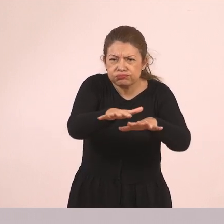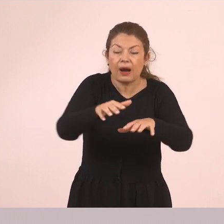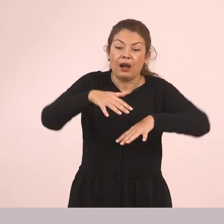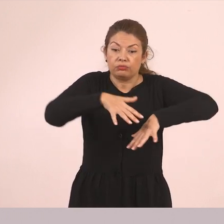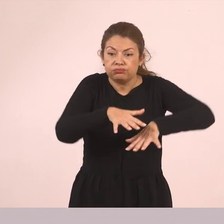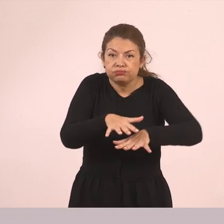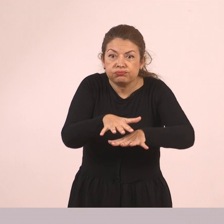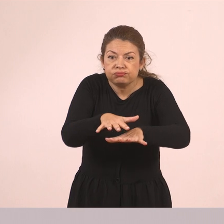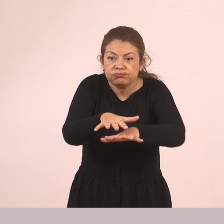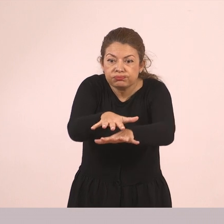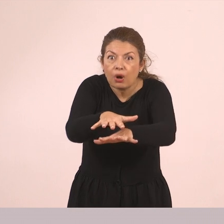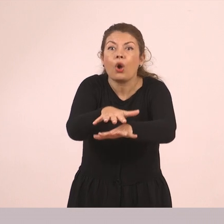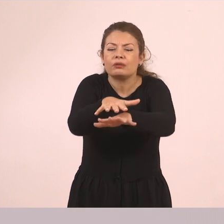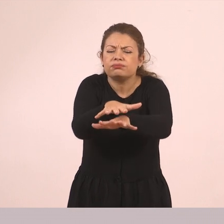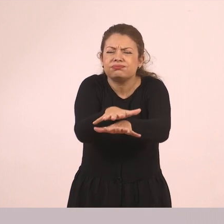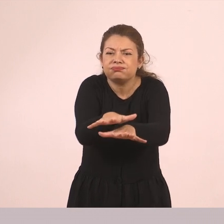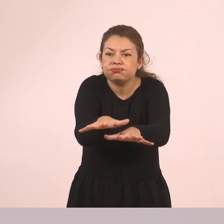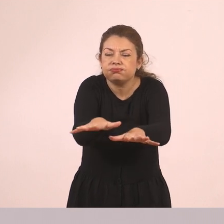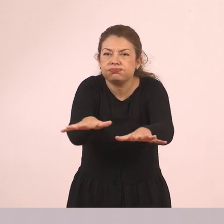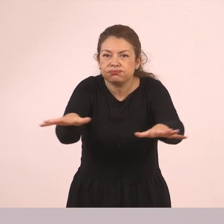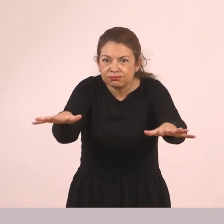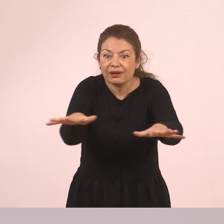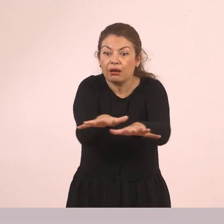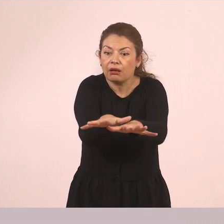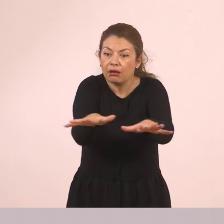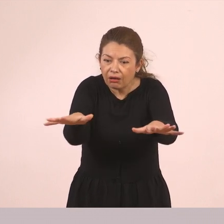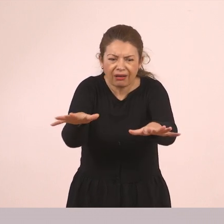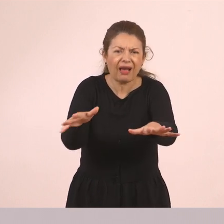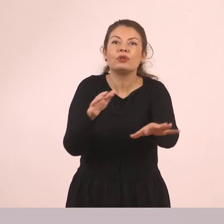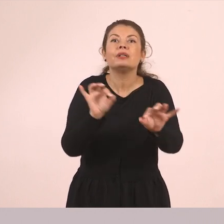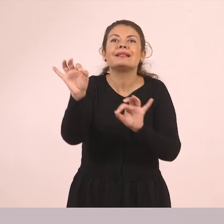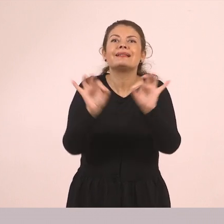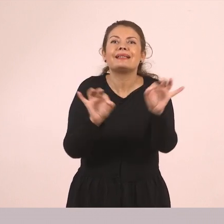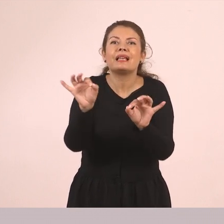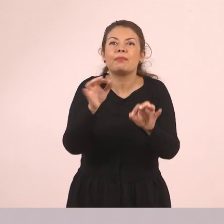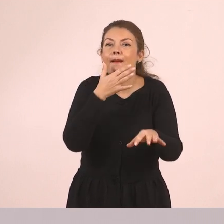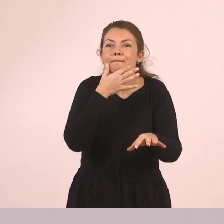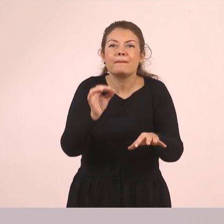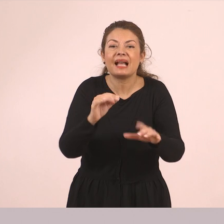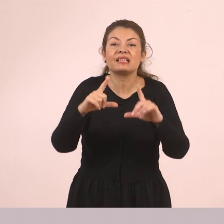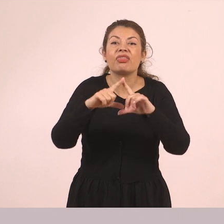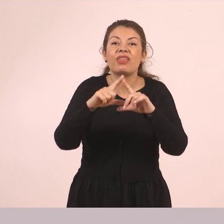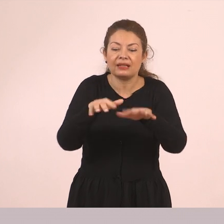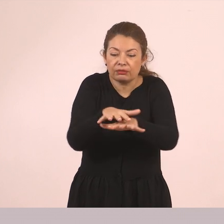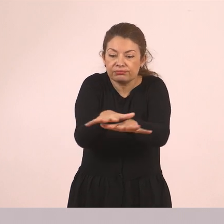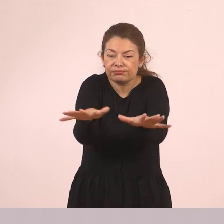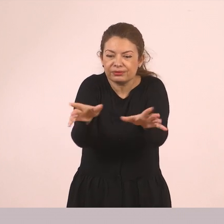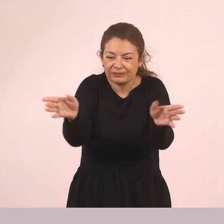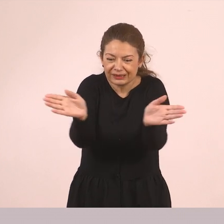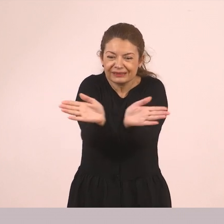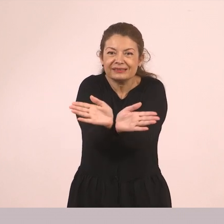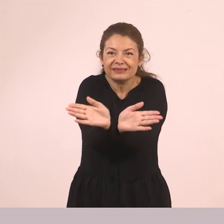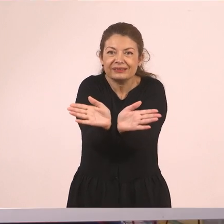στενότερα σημεία και δημιουργώντας και κάποια δέλτα. Στα δέλτα των παραποτάμων